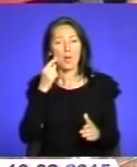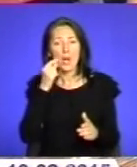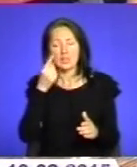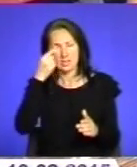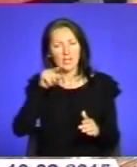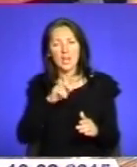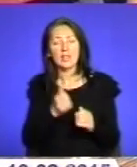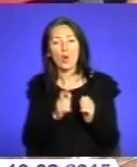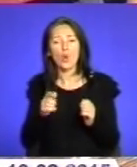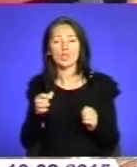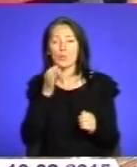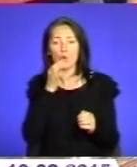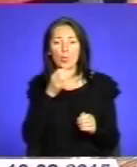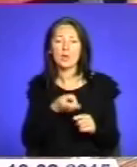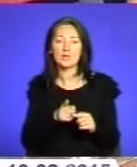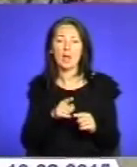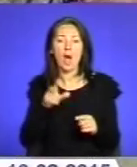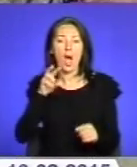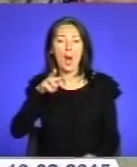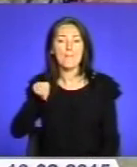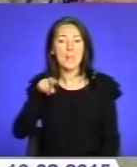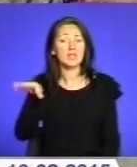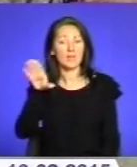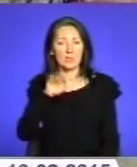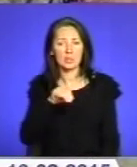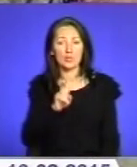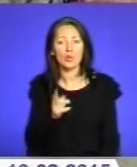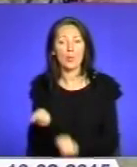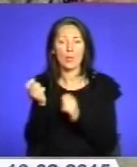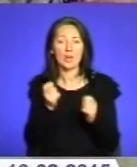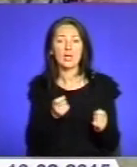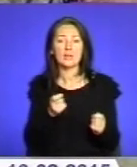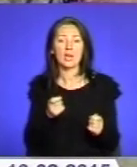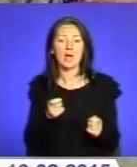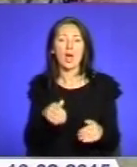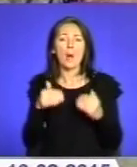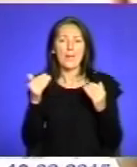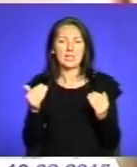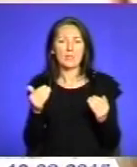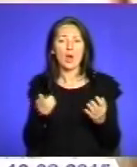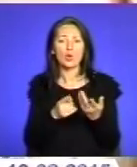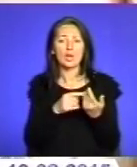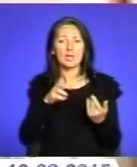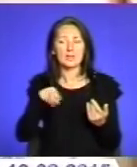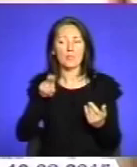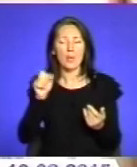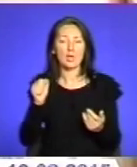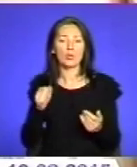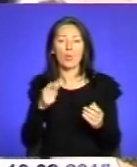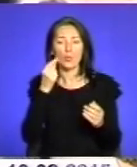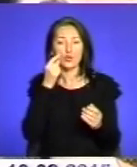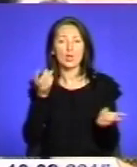подобаються ці ластощі багатьом. Щоб принести максимальну кількість меду, бджоли повинні мати хорошу медоносну базу.